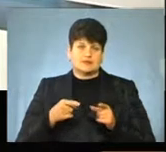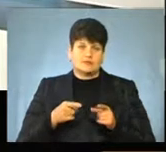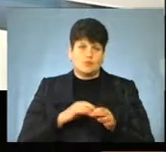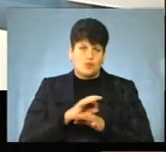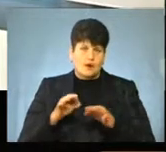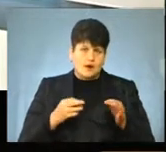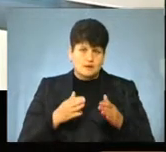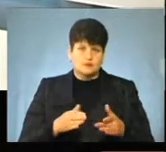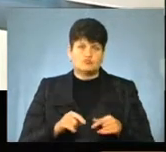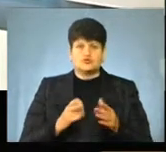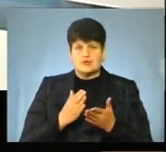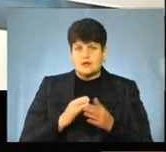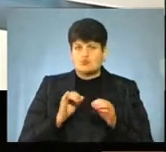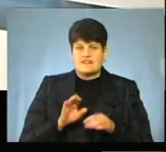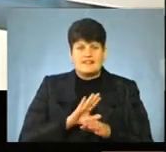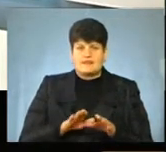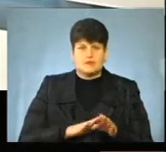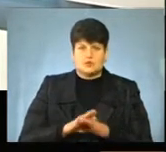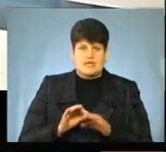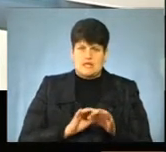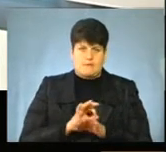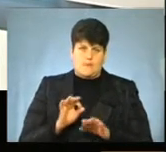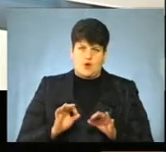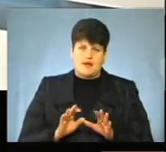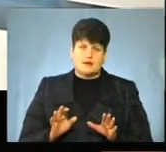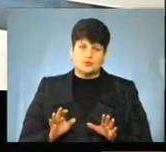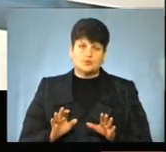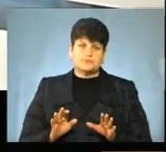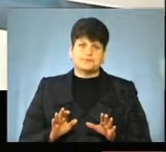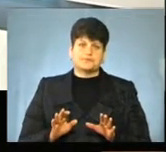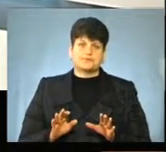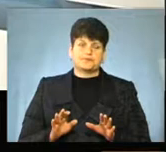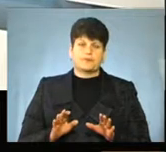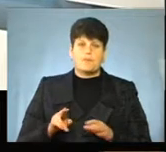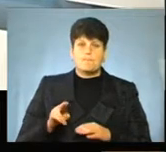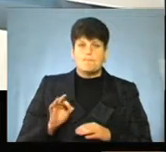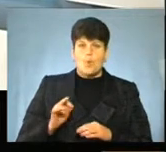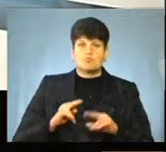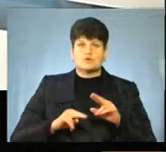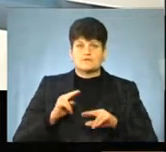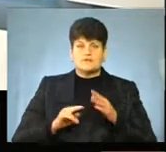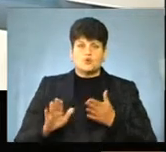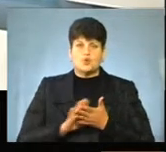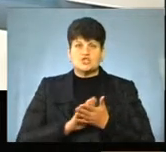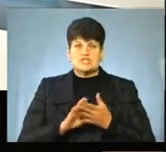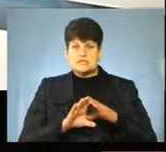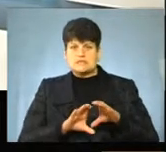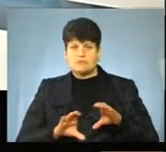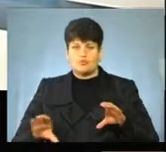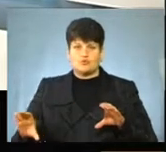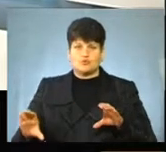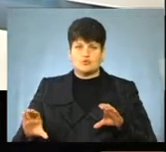ймовірність нереалізації проєкту по будівництву очисних споруд